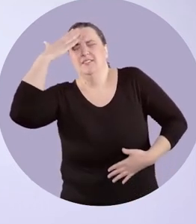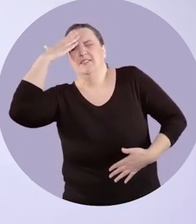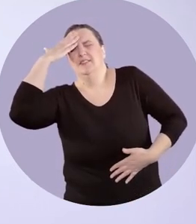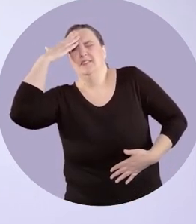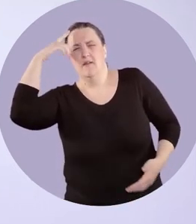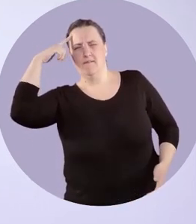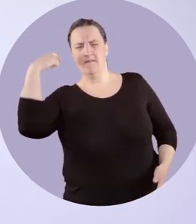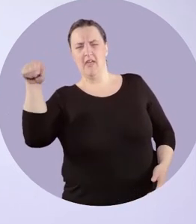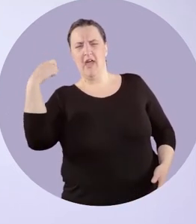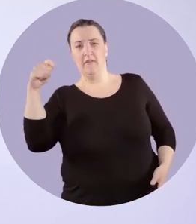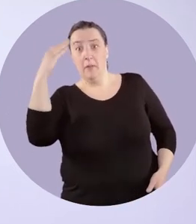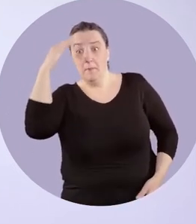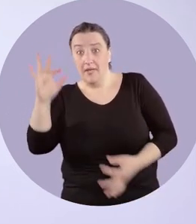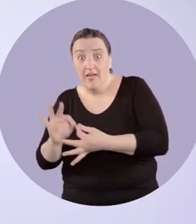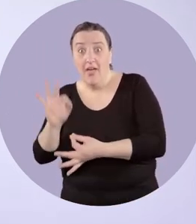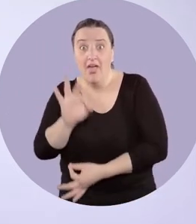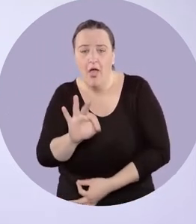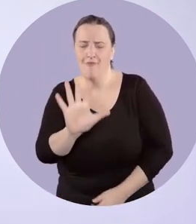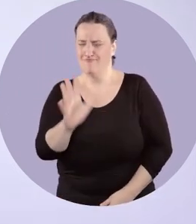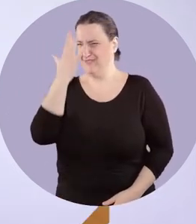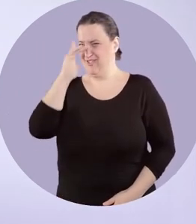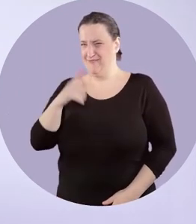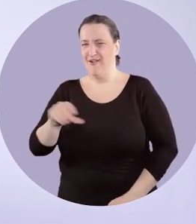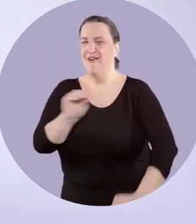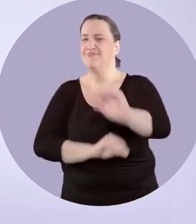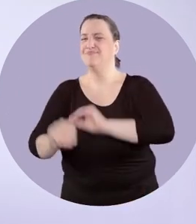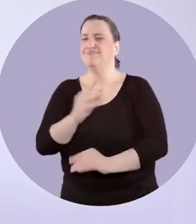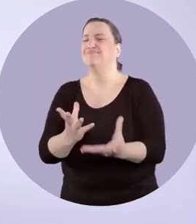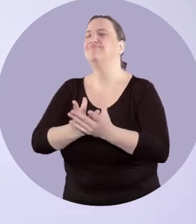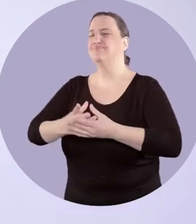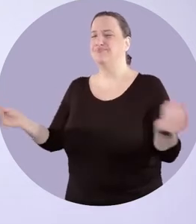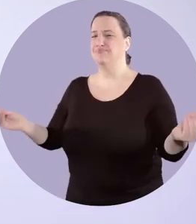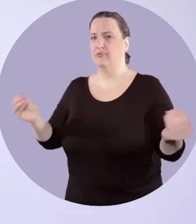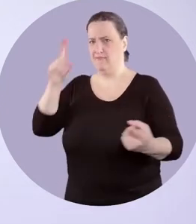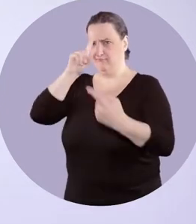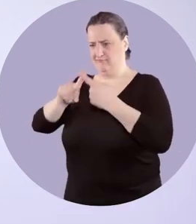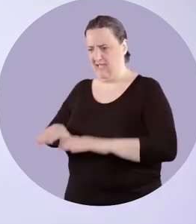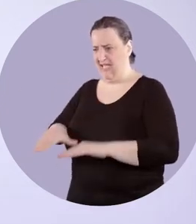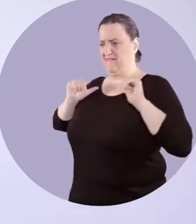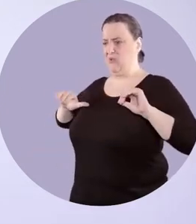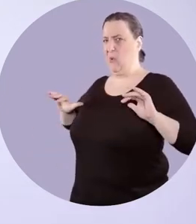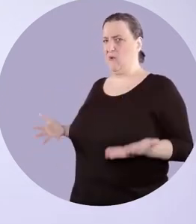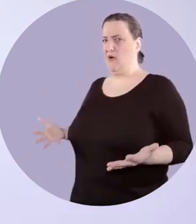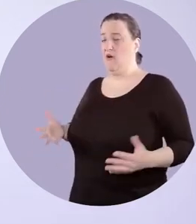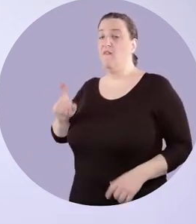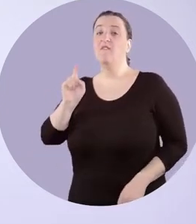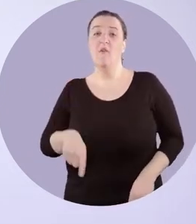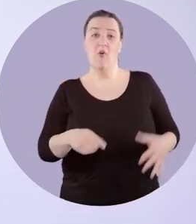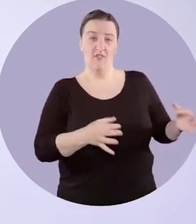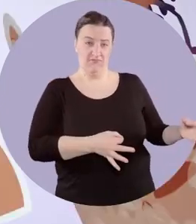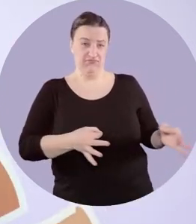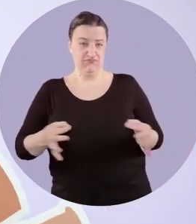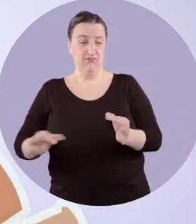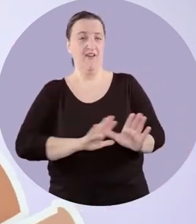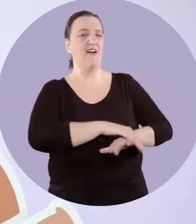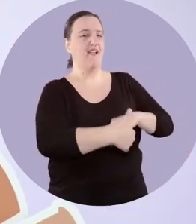tête. Si tu l'attrapes, ne t'inquiète pas, on s'occupera de toi jusqu'à ce que tu sois guéri. Pour ne pas l'attraper, il faut se protéger, même si on ne